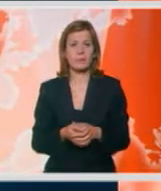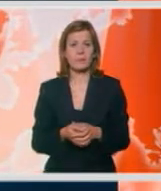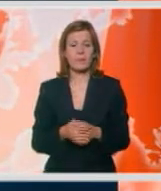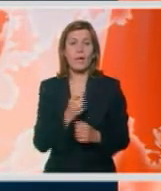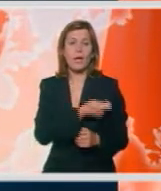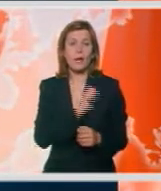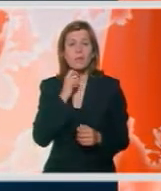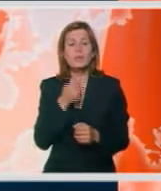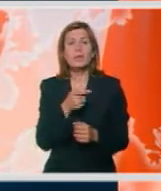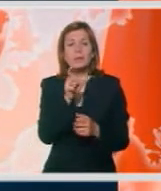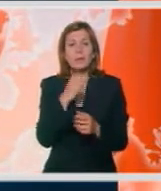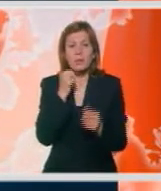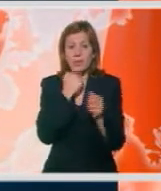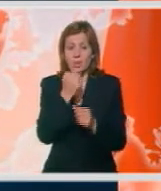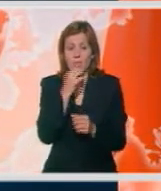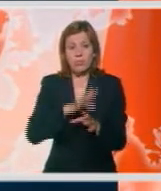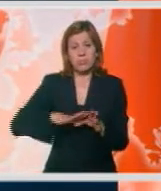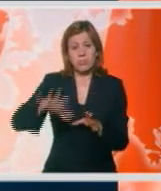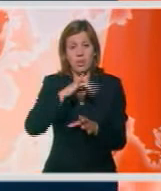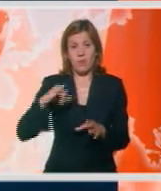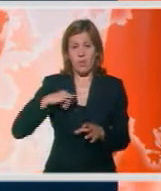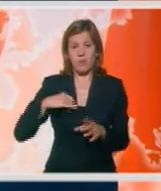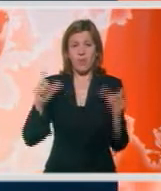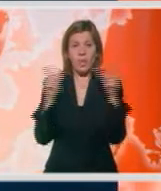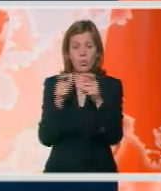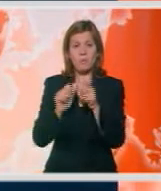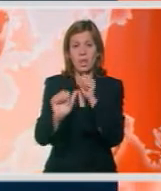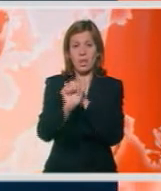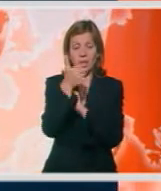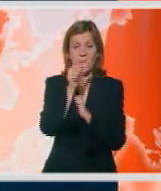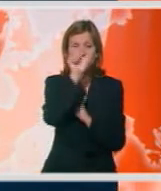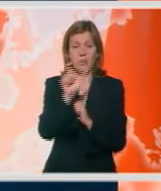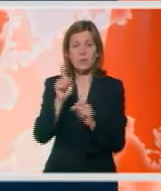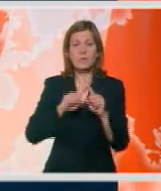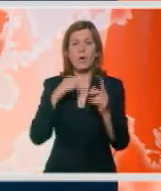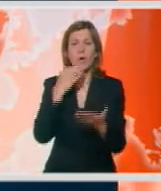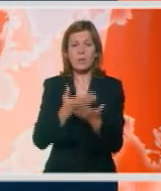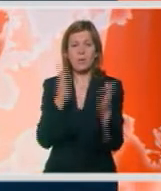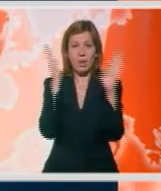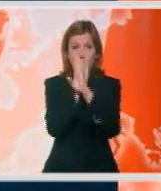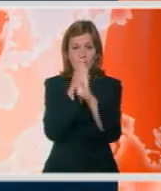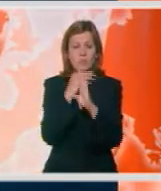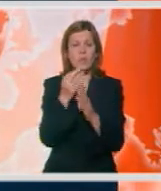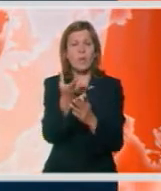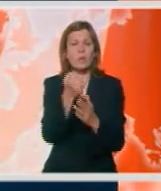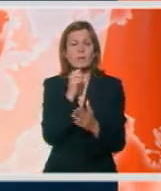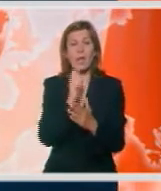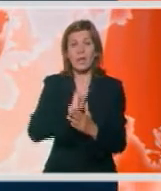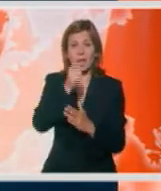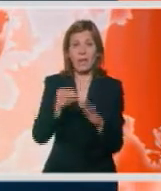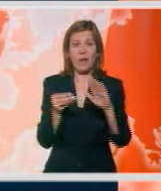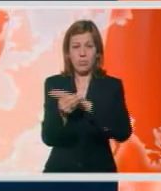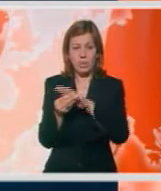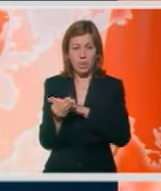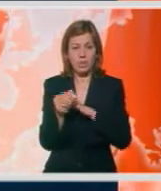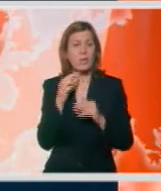Kriminalistička policija je na širem području Vojvodine uhapsila 11 osoba zbog osnovane sumnje da su primali i davali mito saznaje